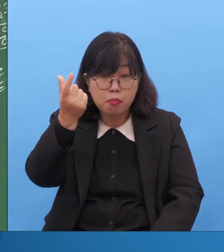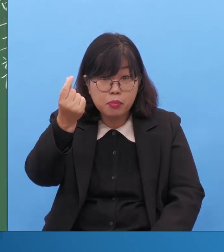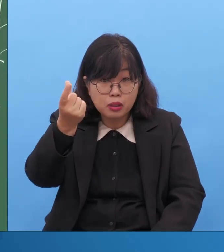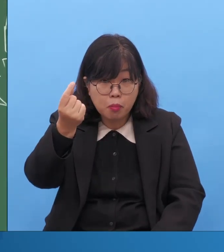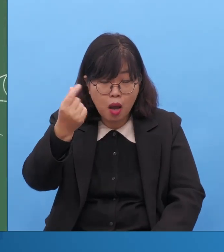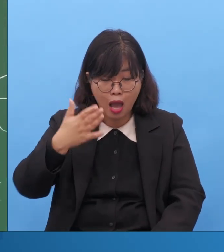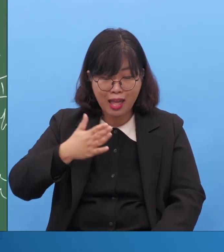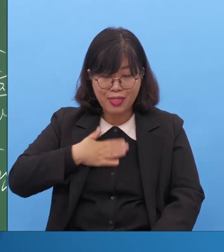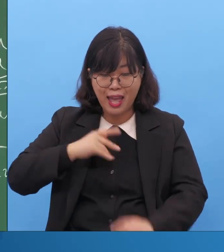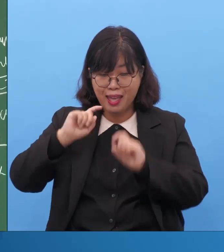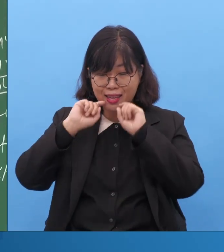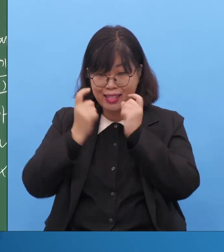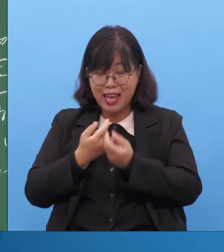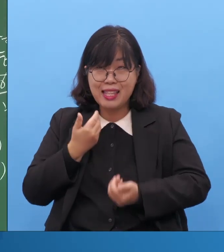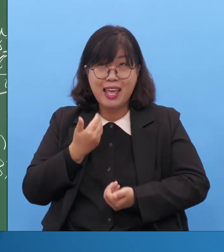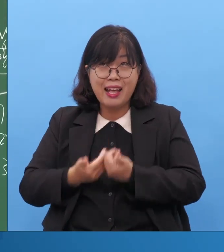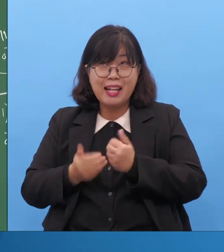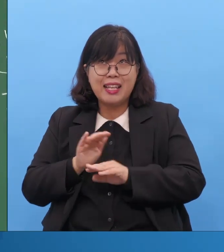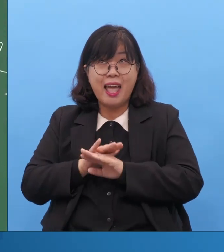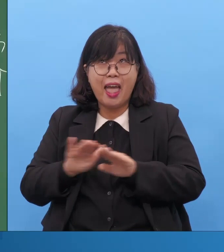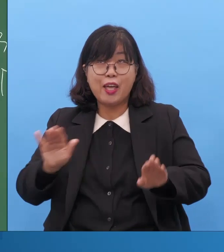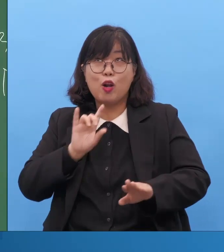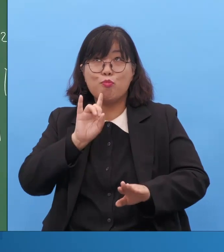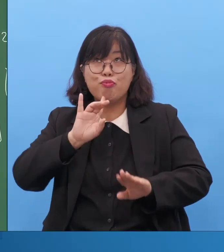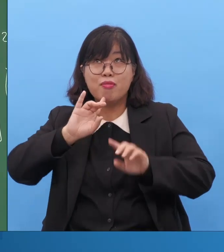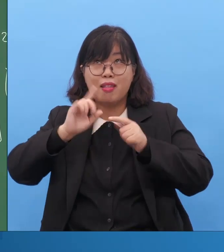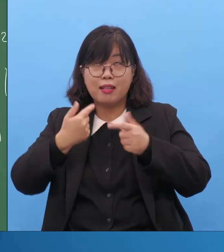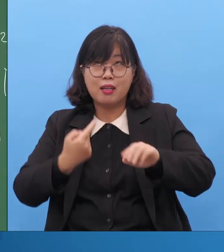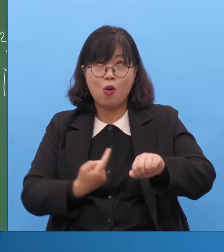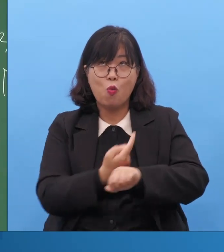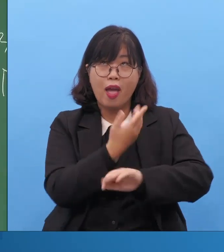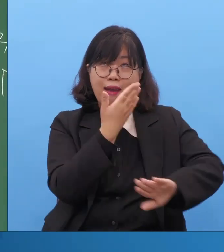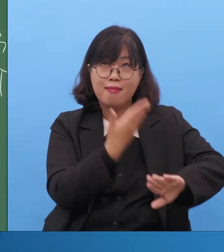그걸 보고 전도라고 하고 성교라고 합니다.